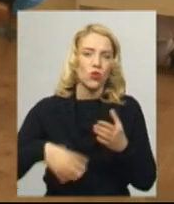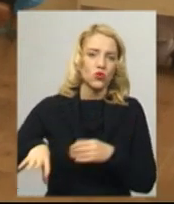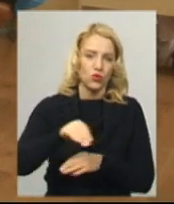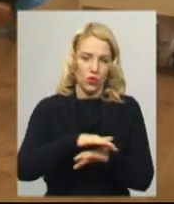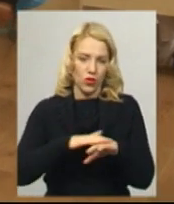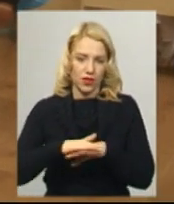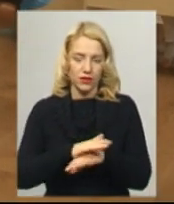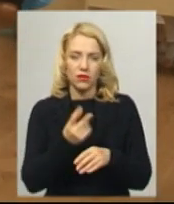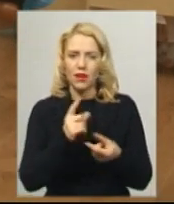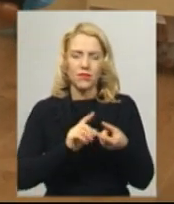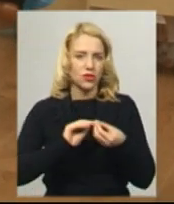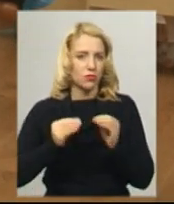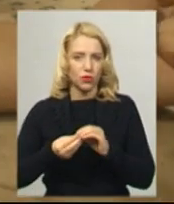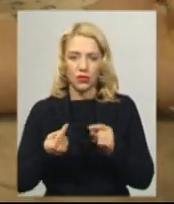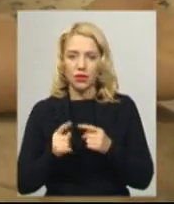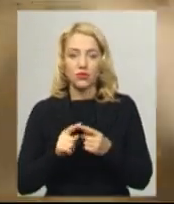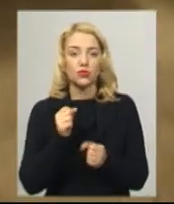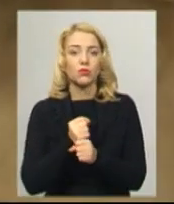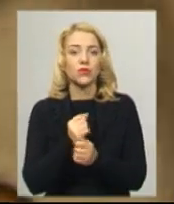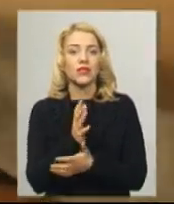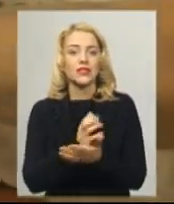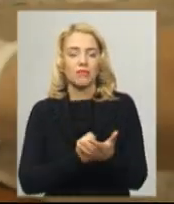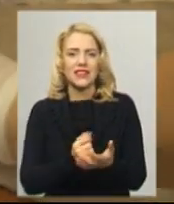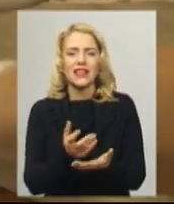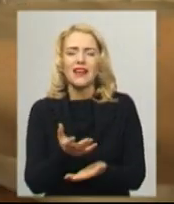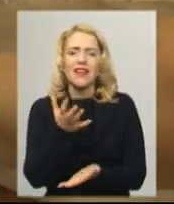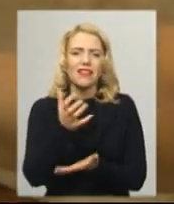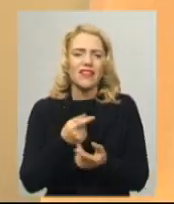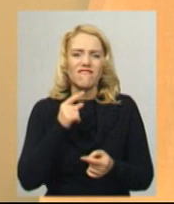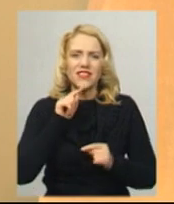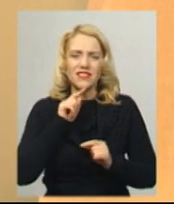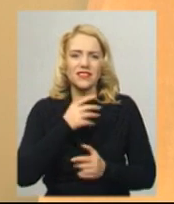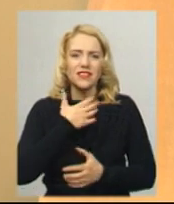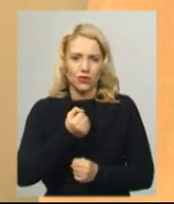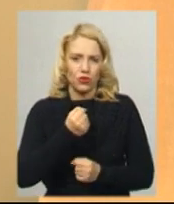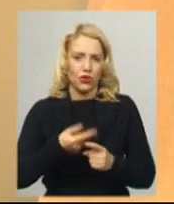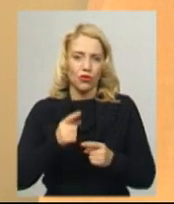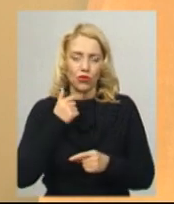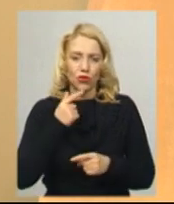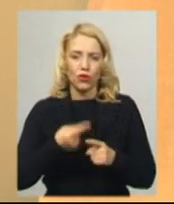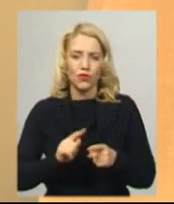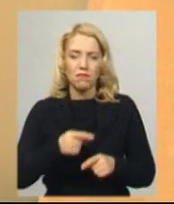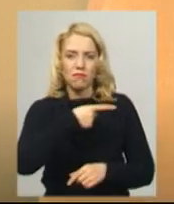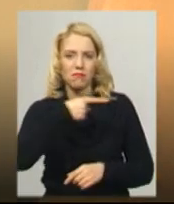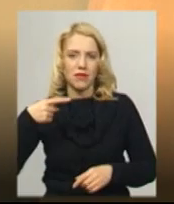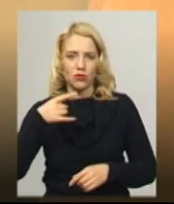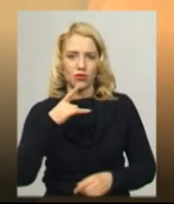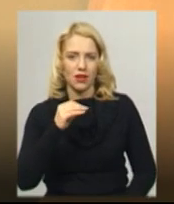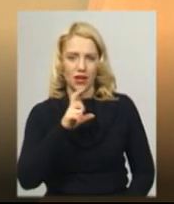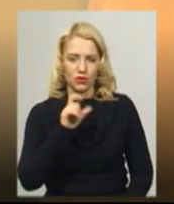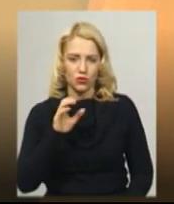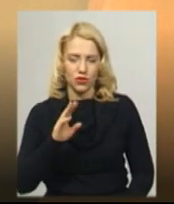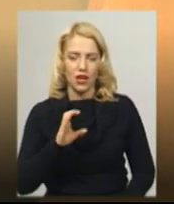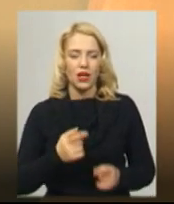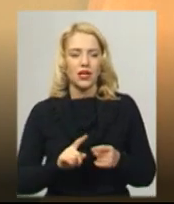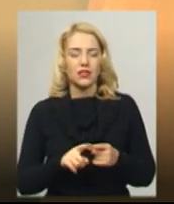проблема зараз, каже лікар, зробити запас дефіцитної крові з негативним резус-фактором. Їх 15% від цього населення, і ці 15